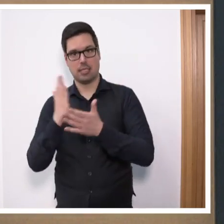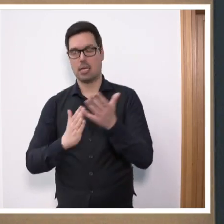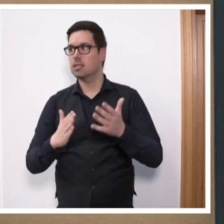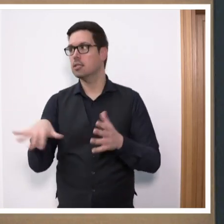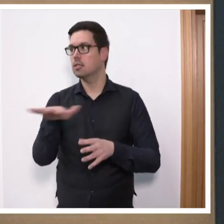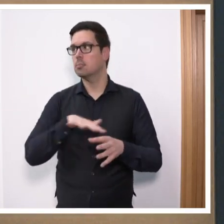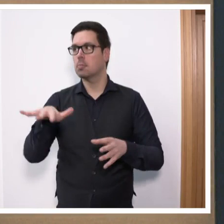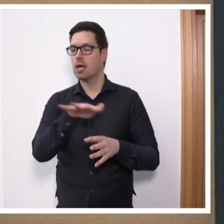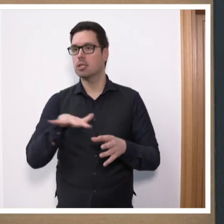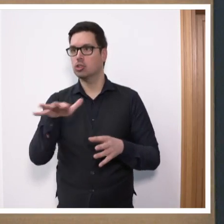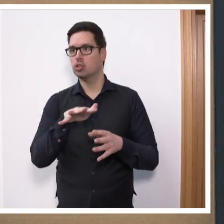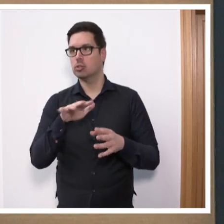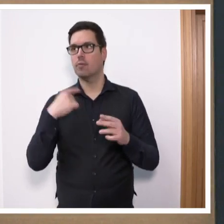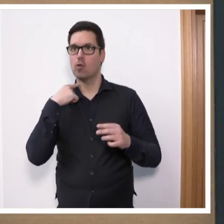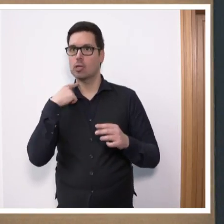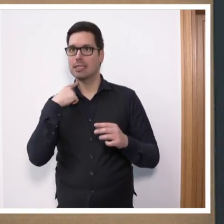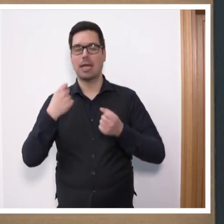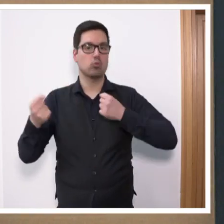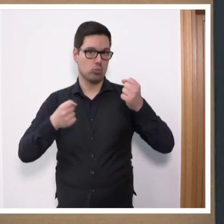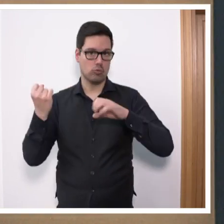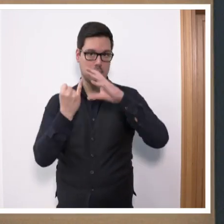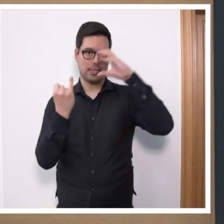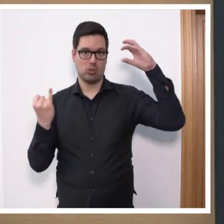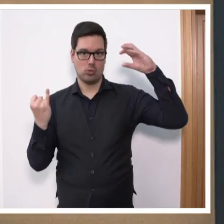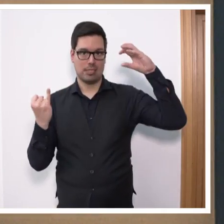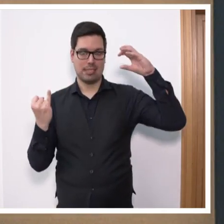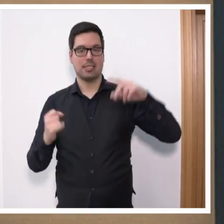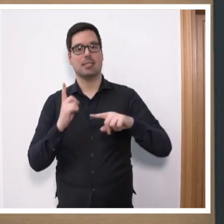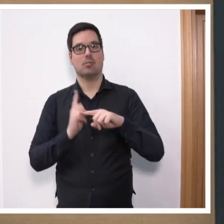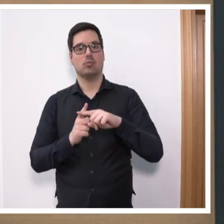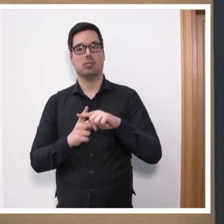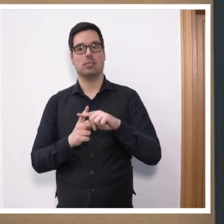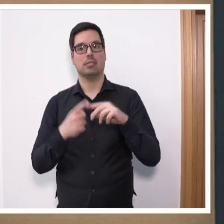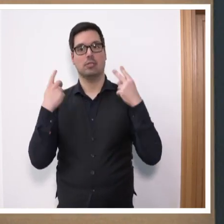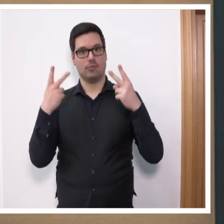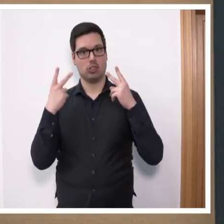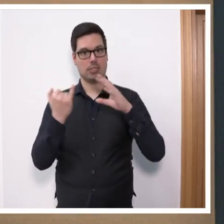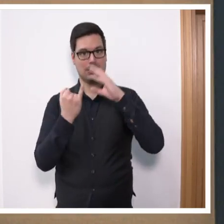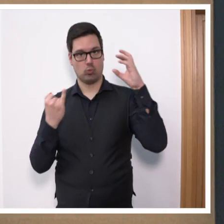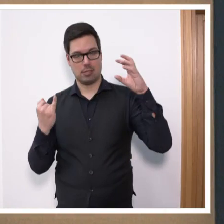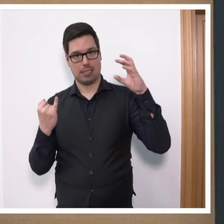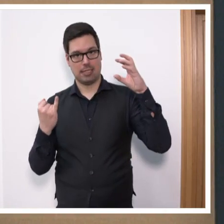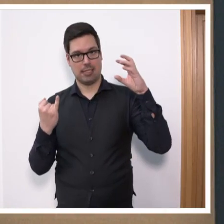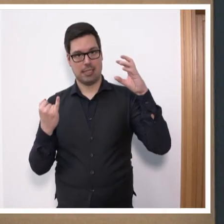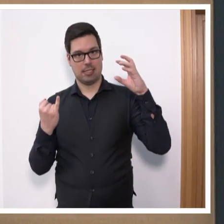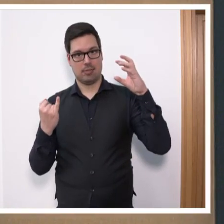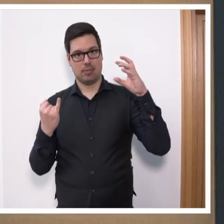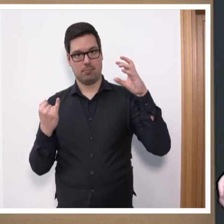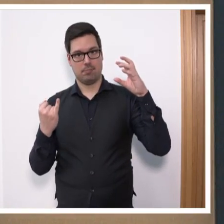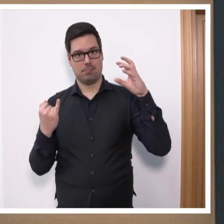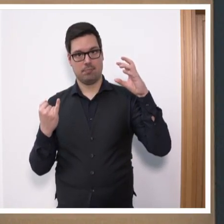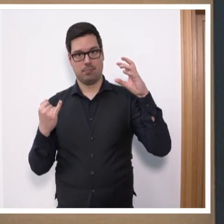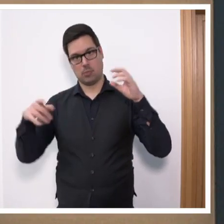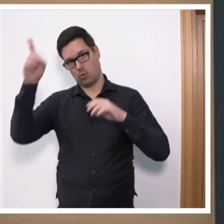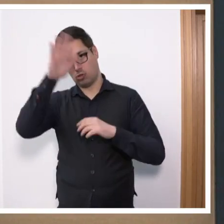Saarstall und Völklingen in die Automobilindustrie geht. Wir sehen im Bereich der wichtigsten deutschen Industriebranche, dass es wirklich sehr, sehr